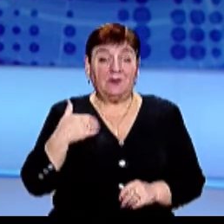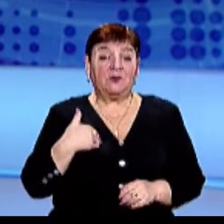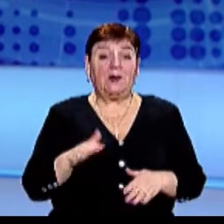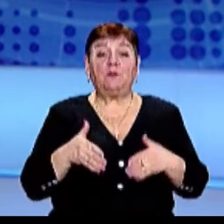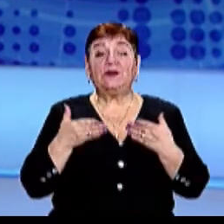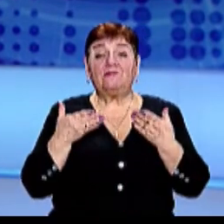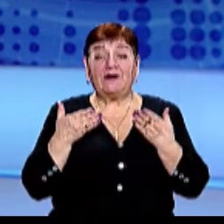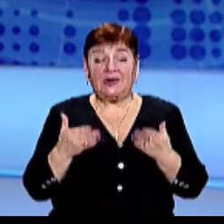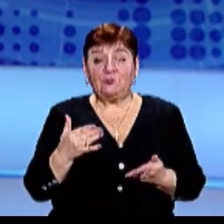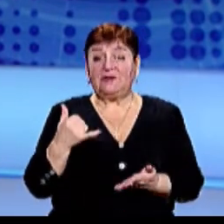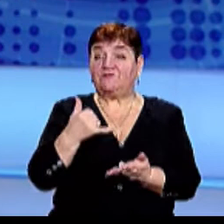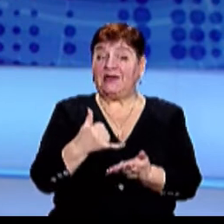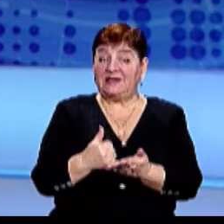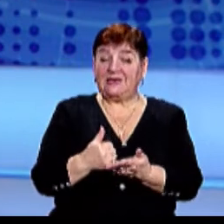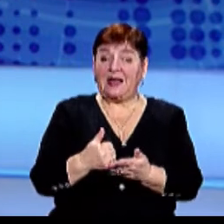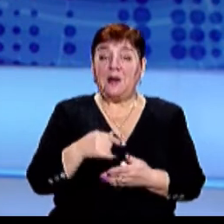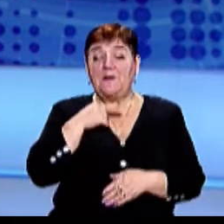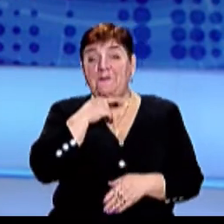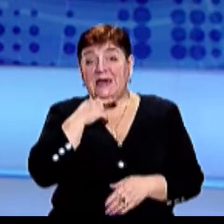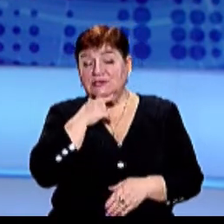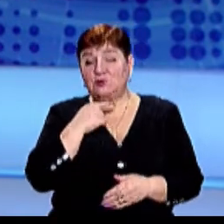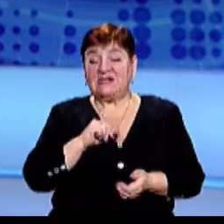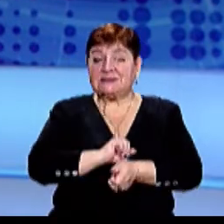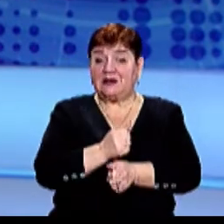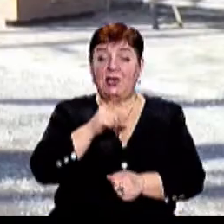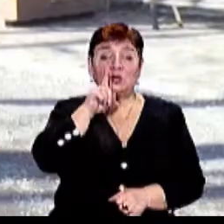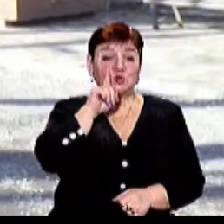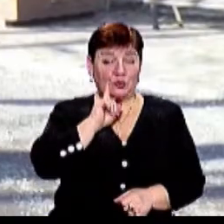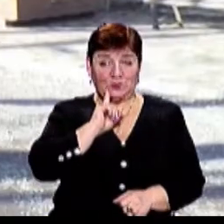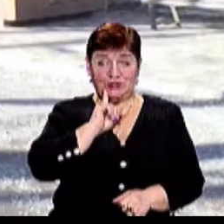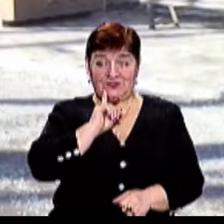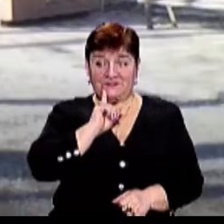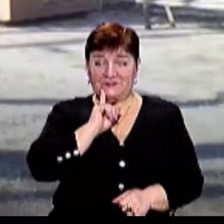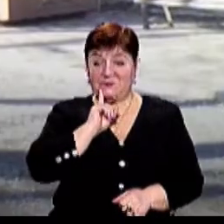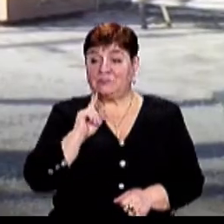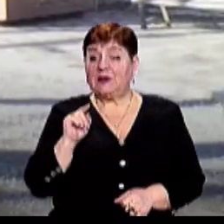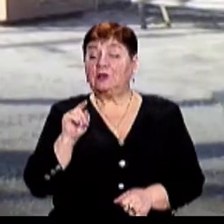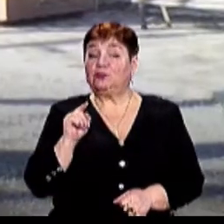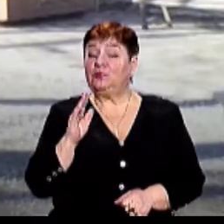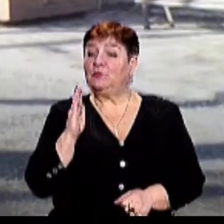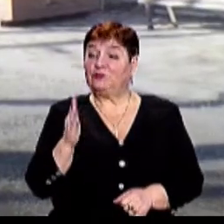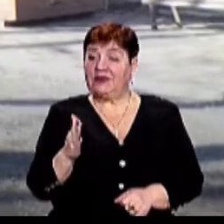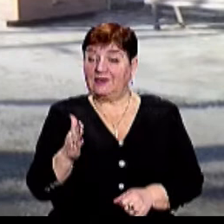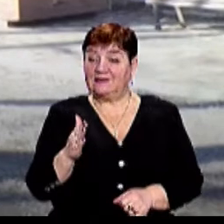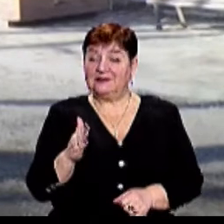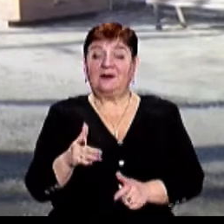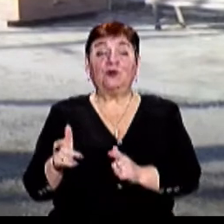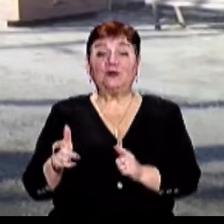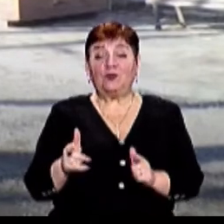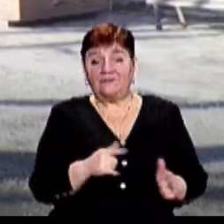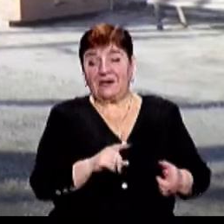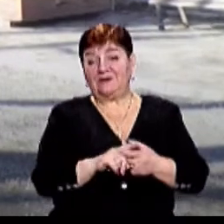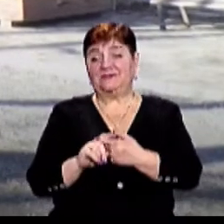продаватимуть вина, м'ясо, сири та солодощі «Цукрова вулиця в нас буде, медовий